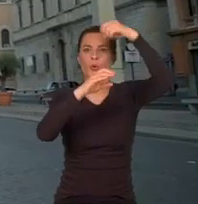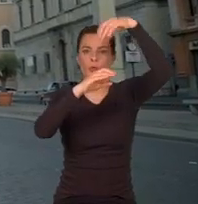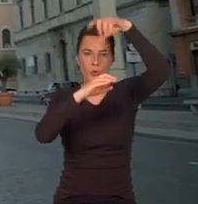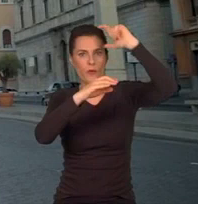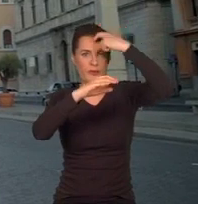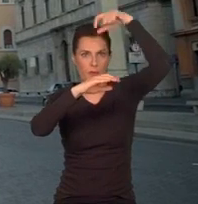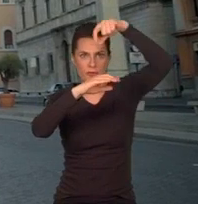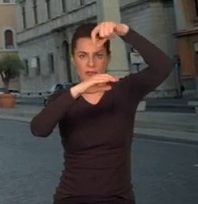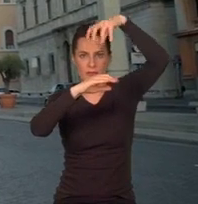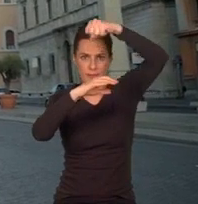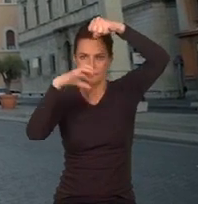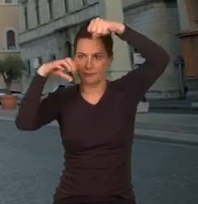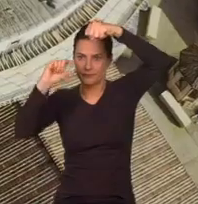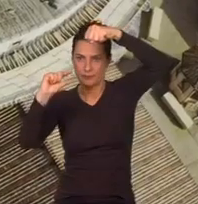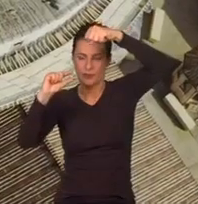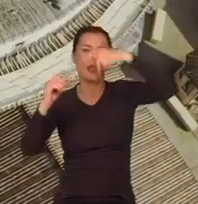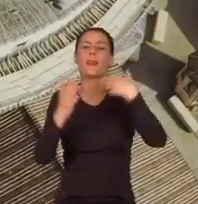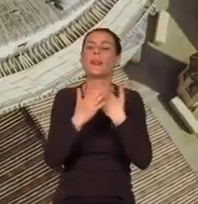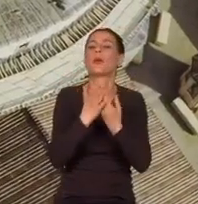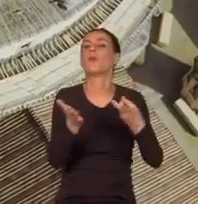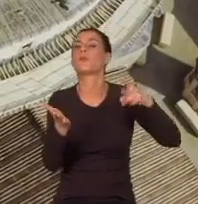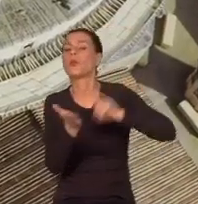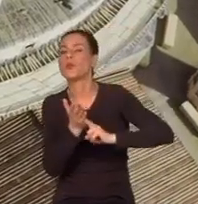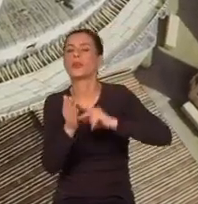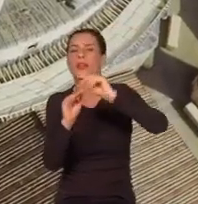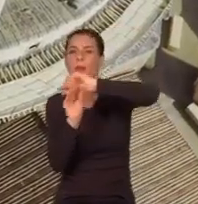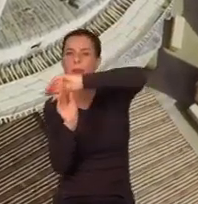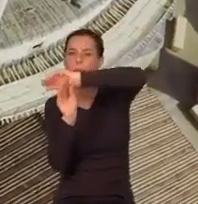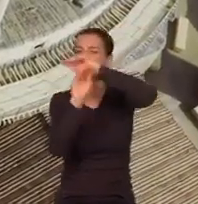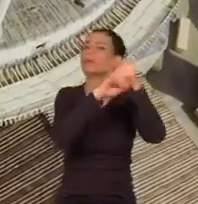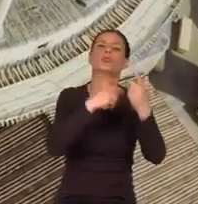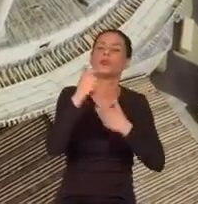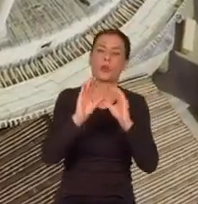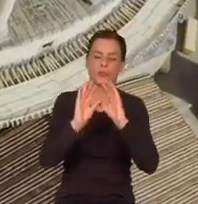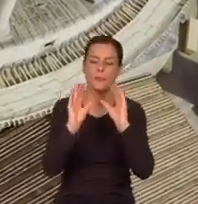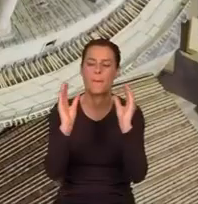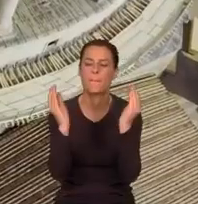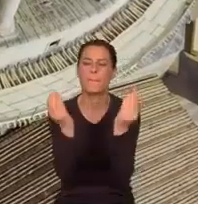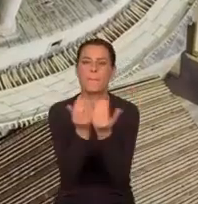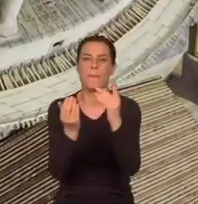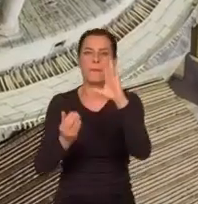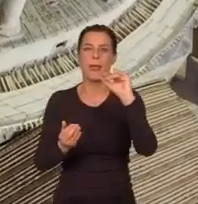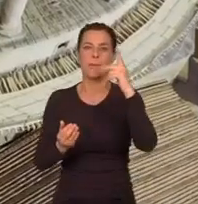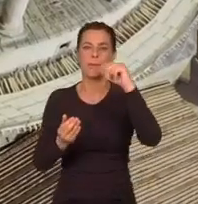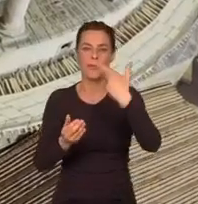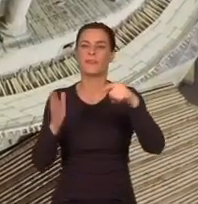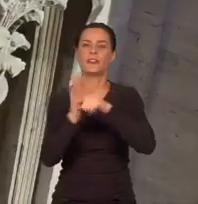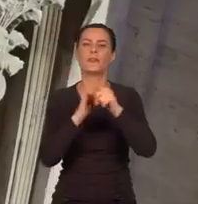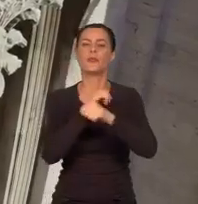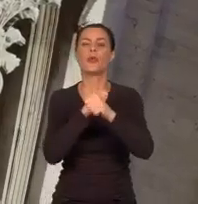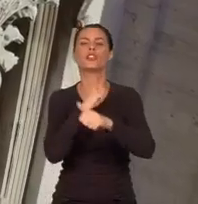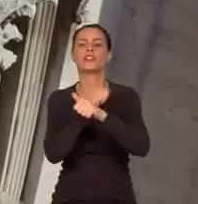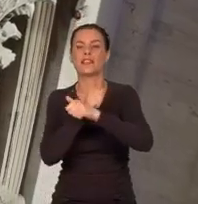Aby było ją widać z daleka, podwójna konstrukcja musiała spoczywać na bębnie wykonanym z ogromnych filarów, 16 kolumn 15